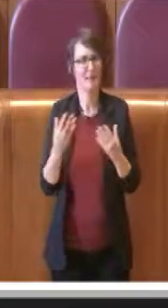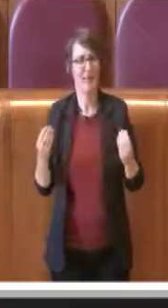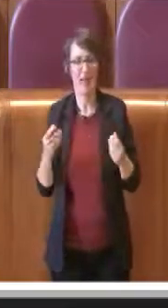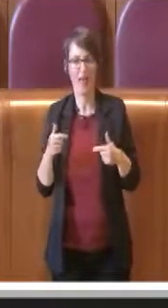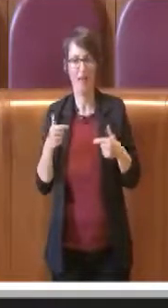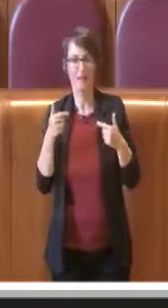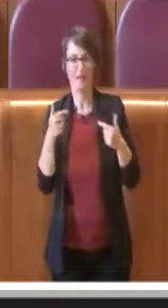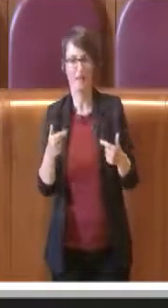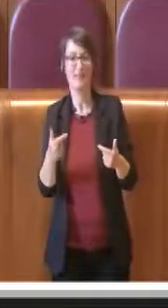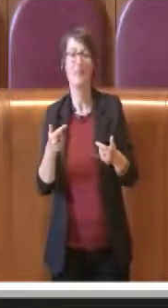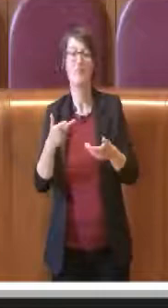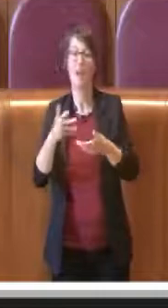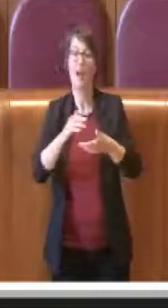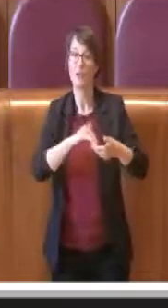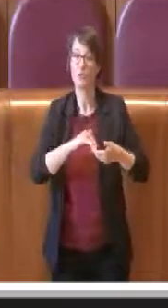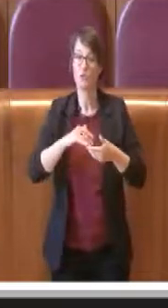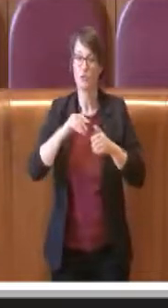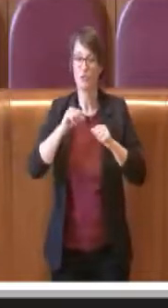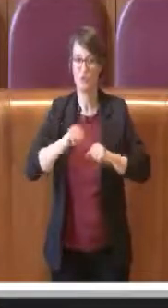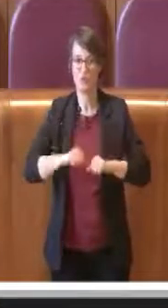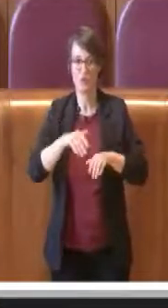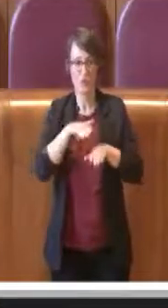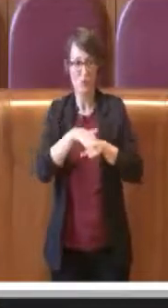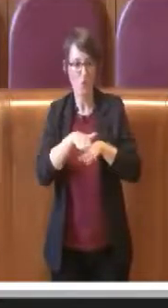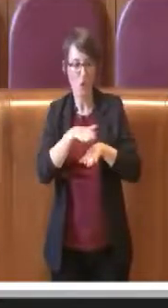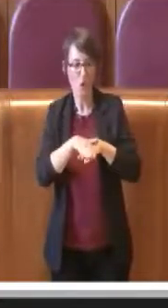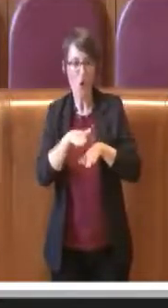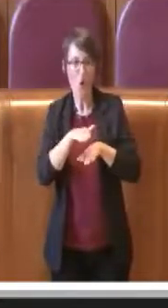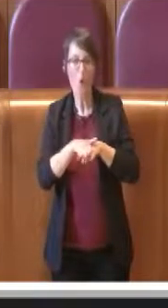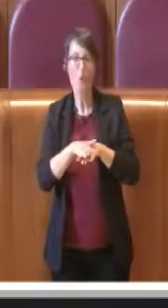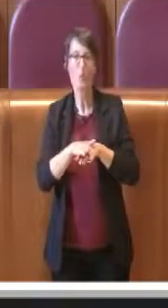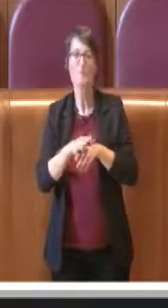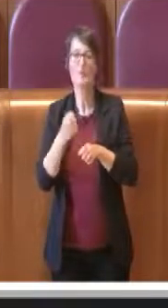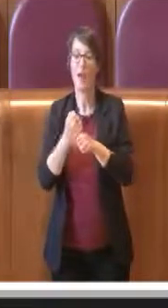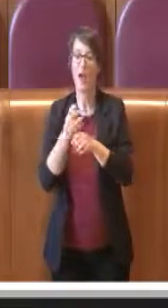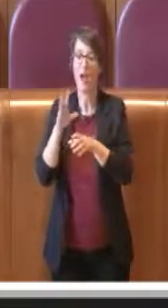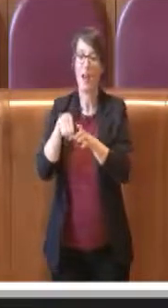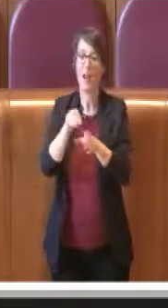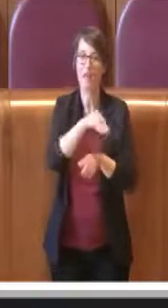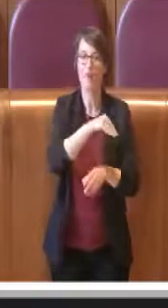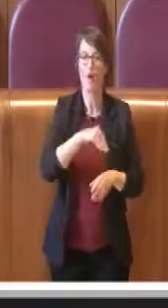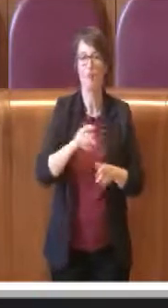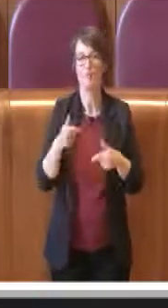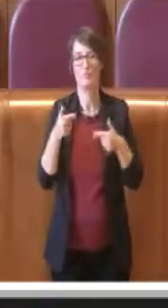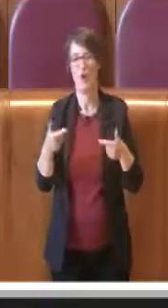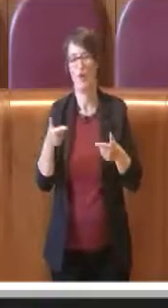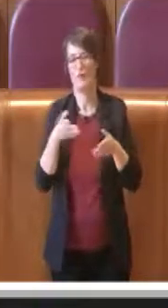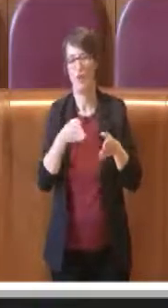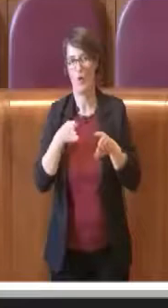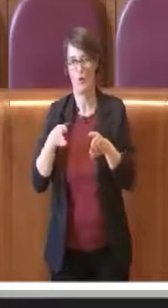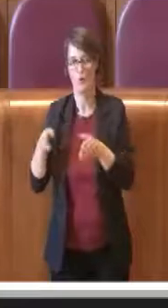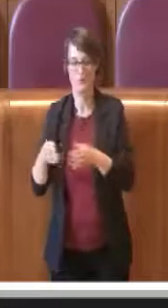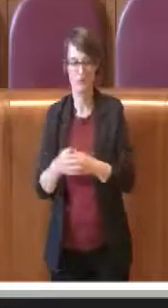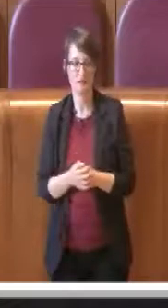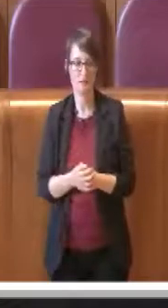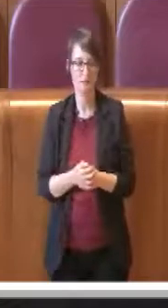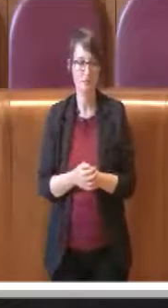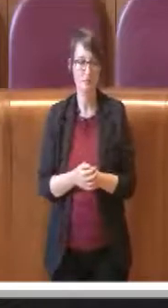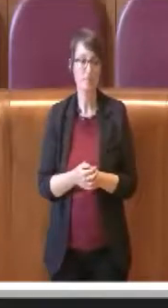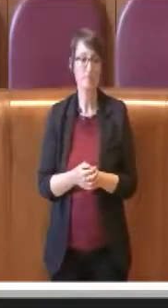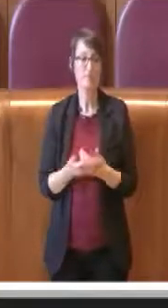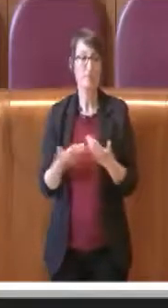associazioni possano utilizzarli per offrire i propri corsi e quindi anche per quanto riguarda il ruolo che